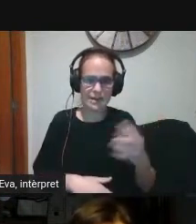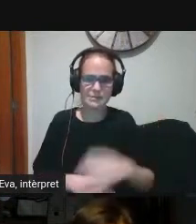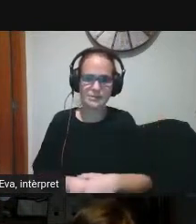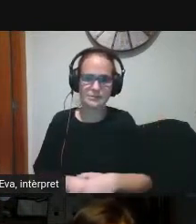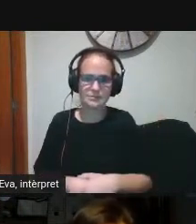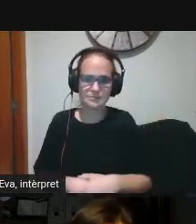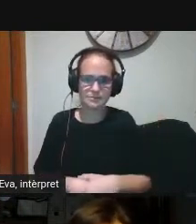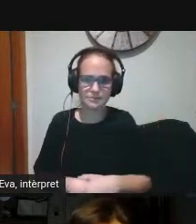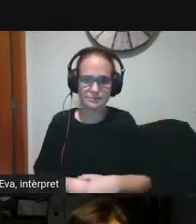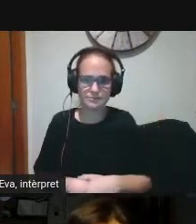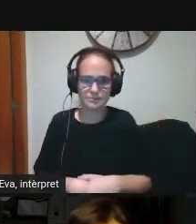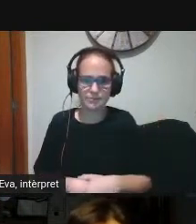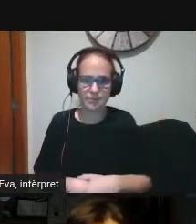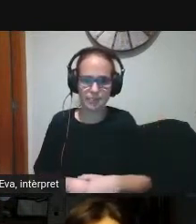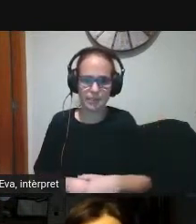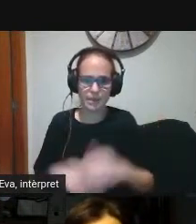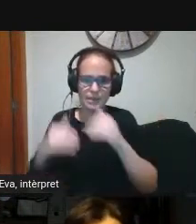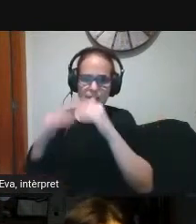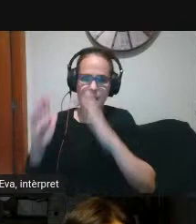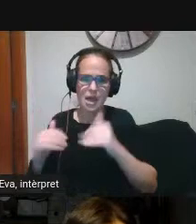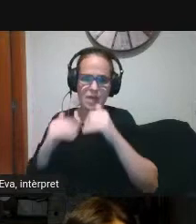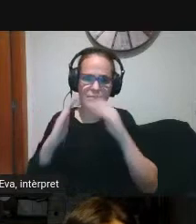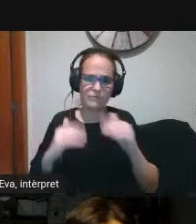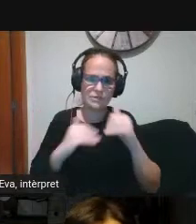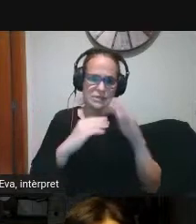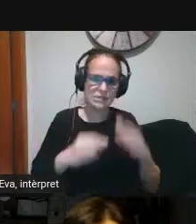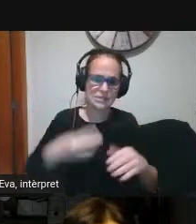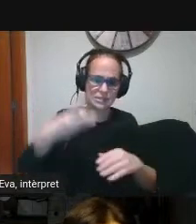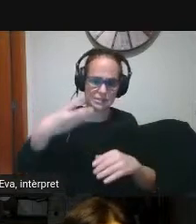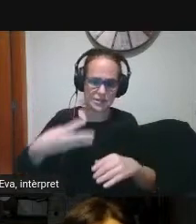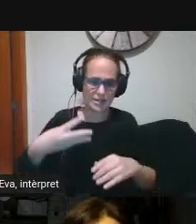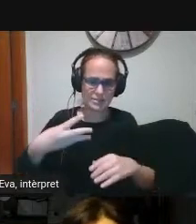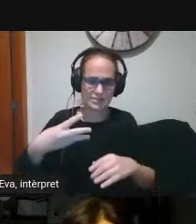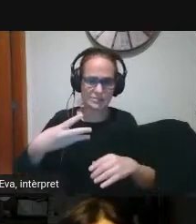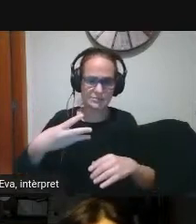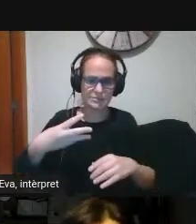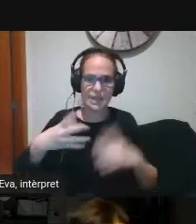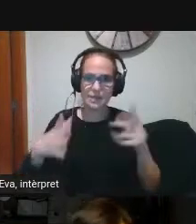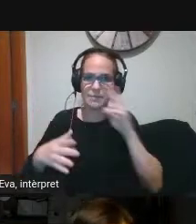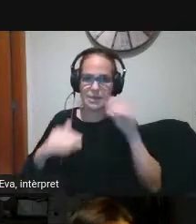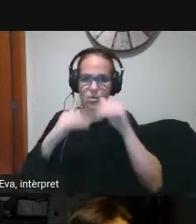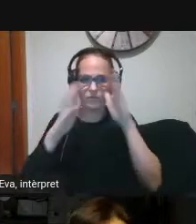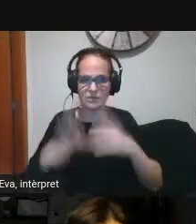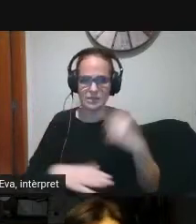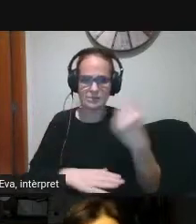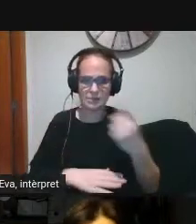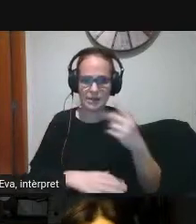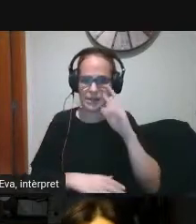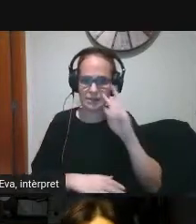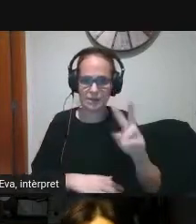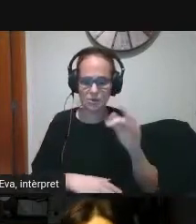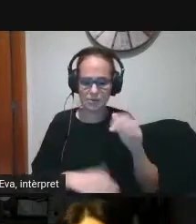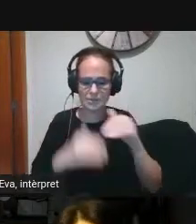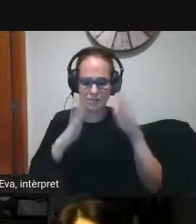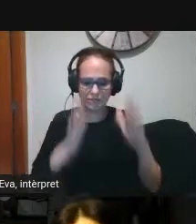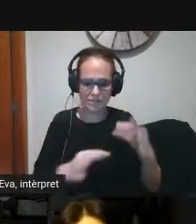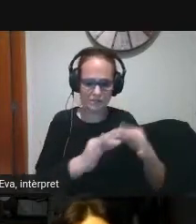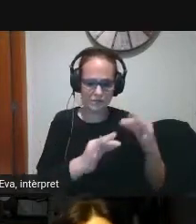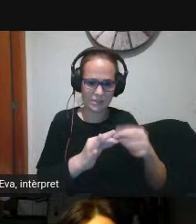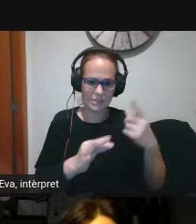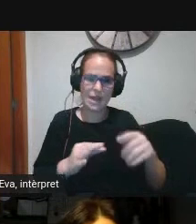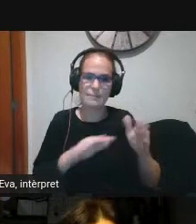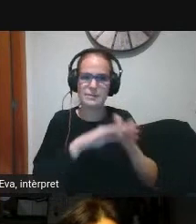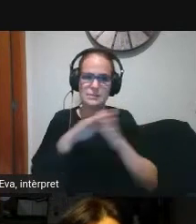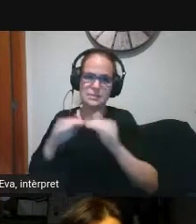i consta de tres edificis aquí podeu veure l'edifici de primària i a més a més hi ha un edifici d'infantil i un